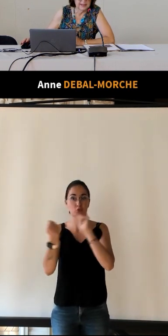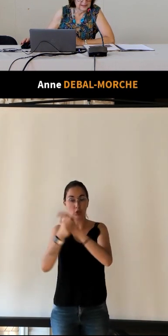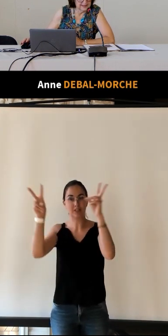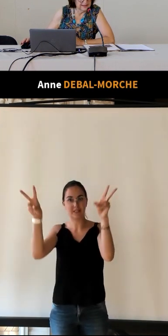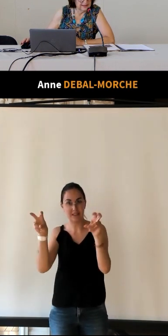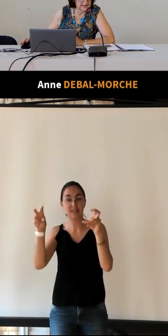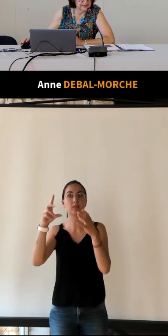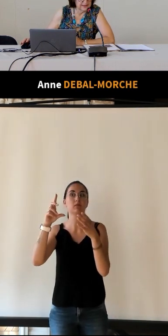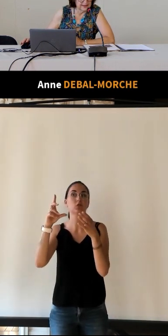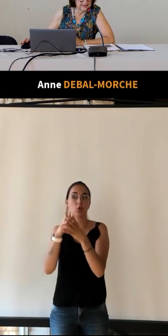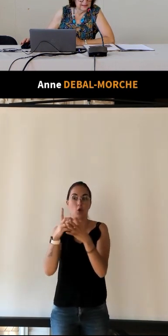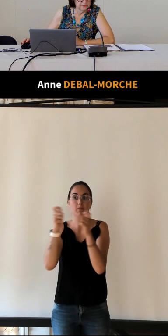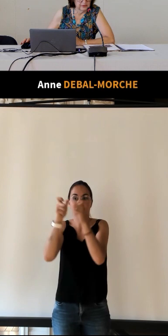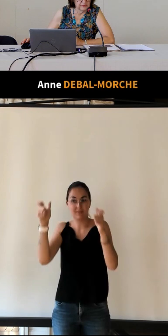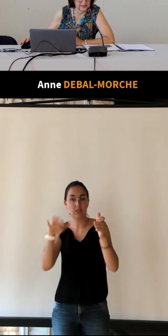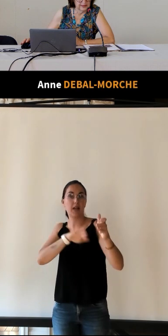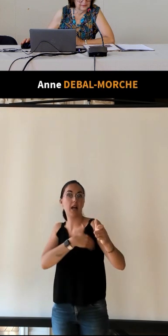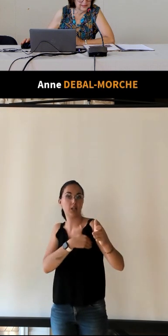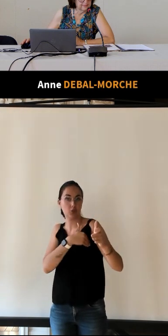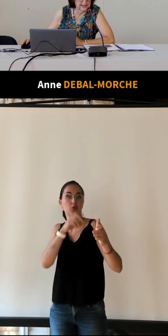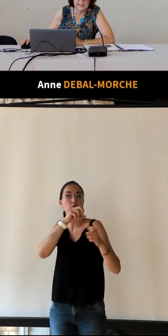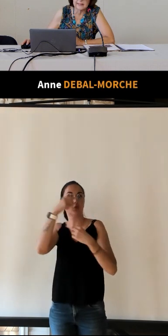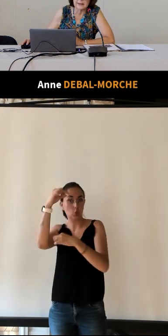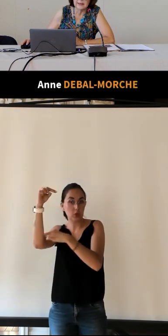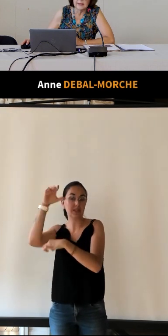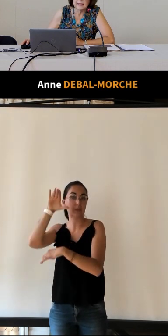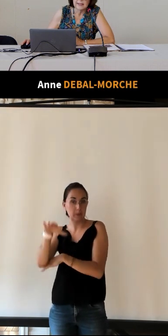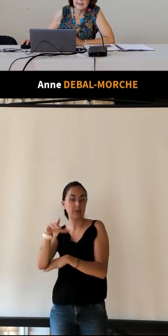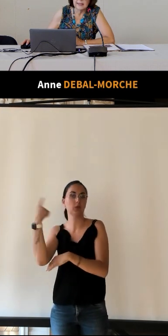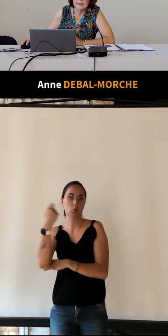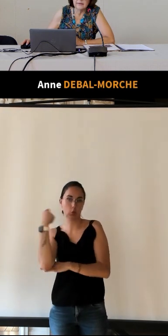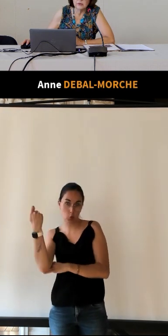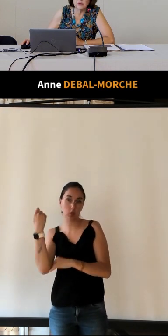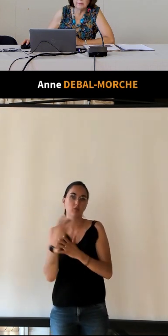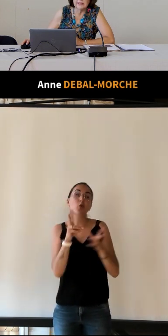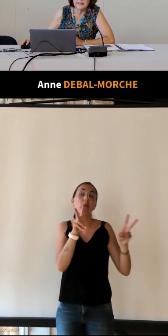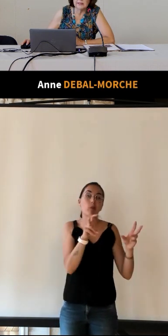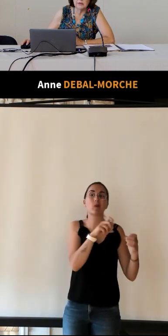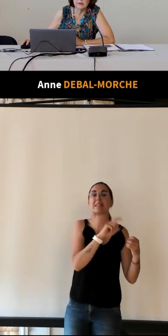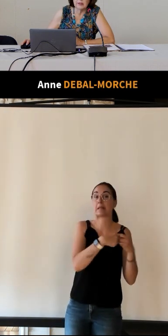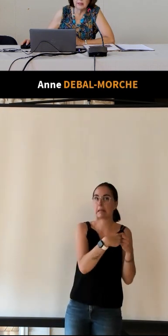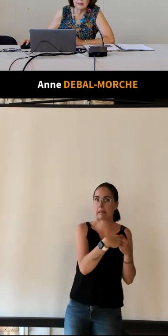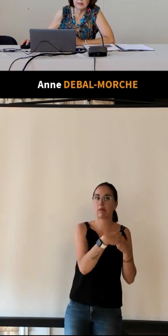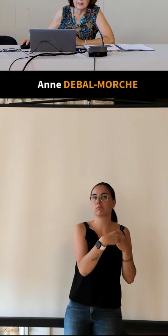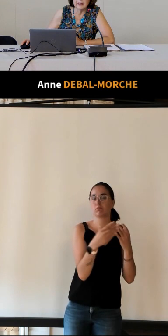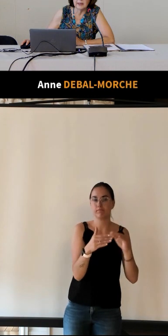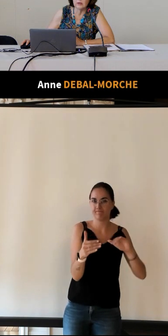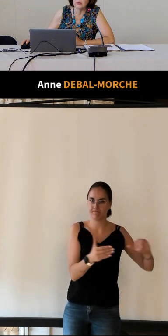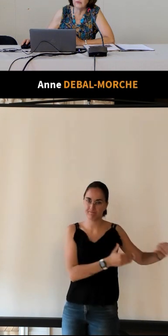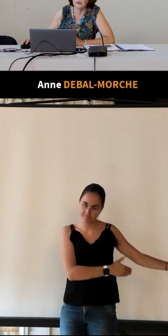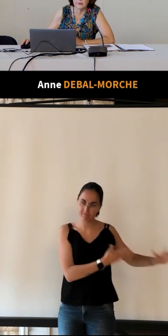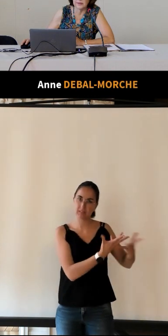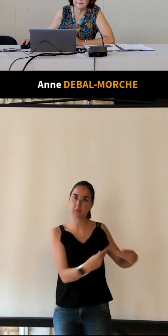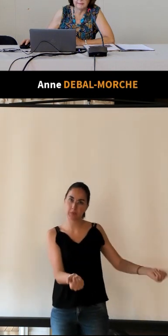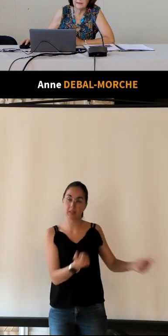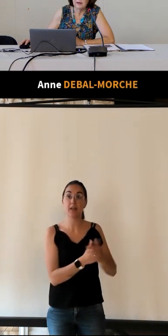syndicat d'initiative va disparaître et il fait toujours partie de l'accueil